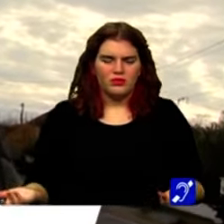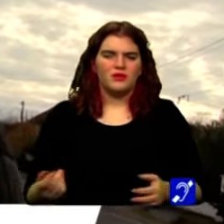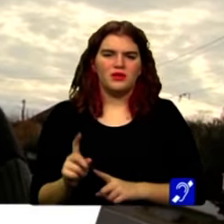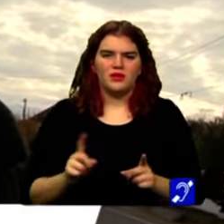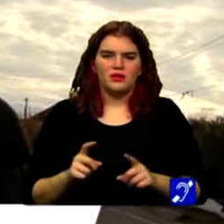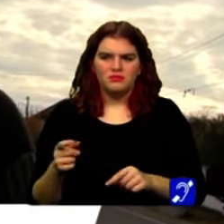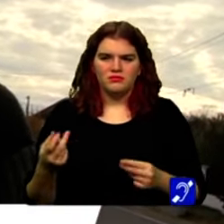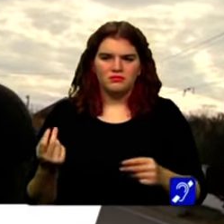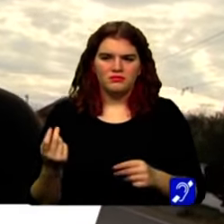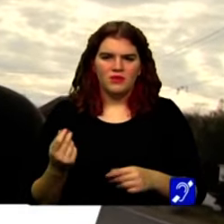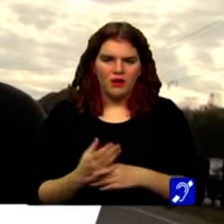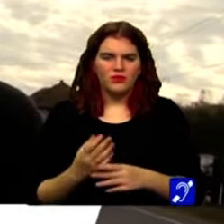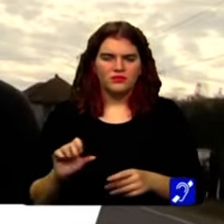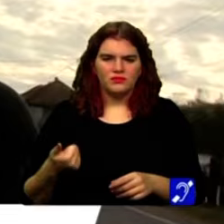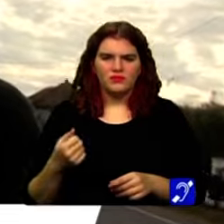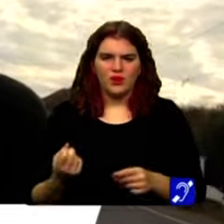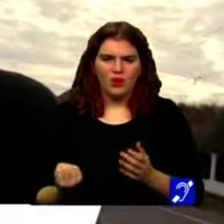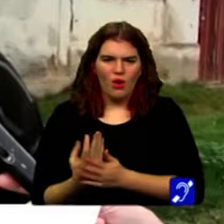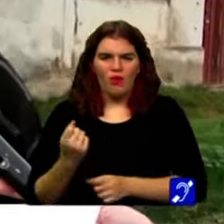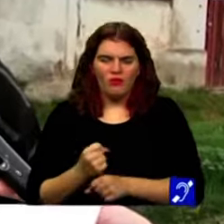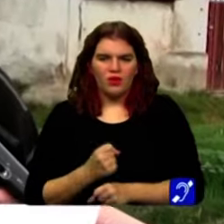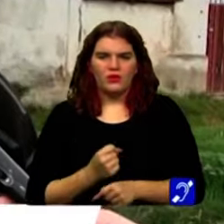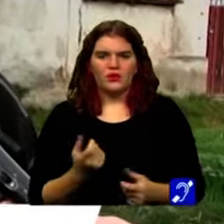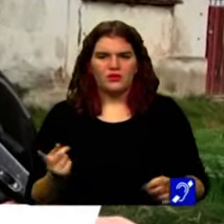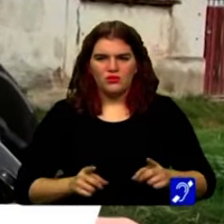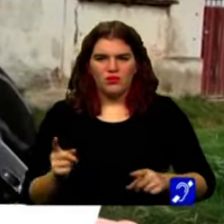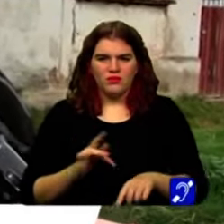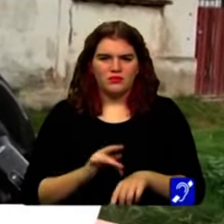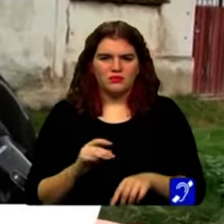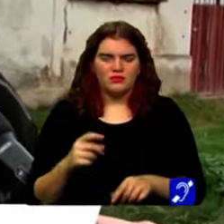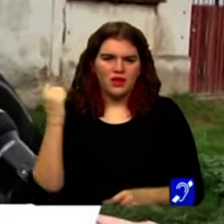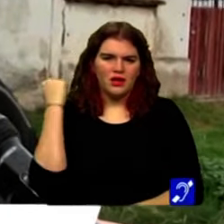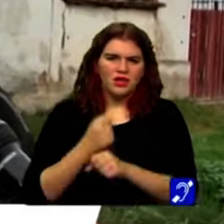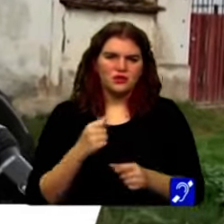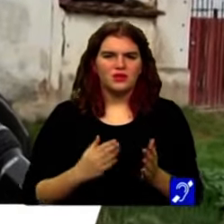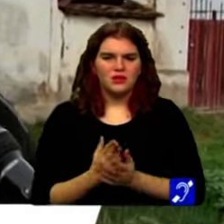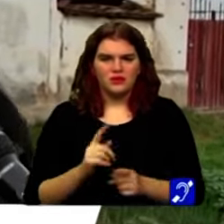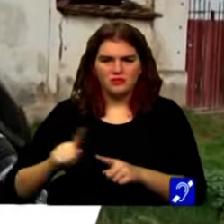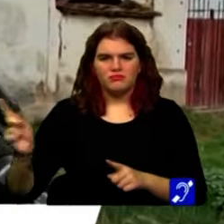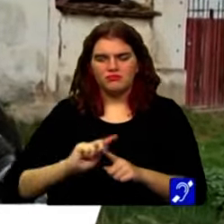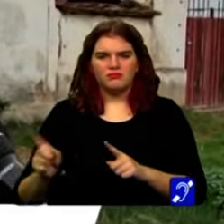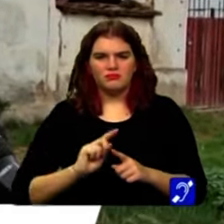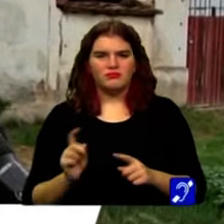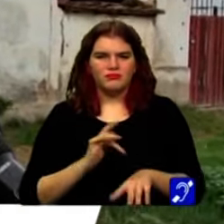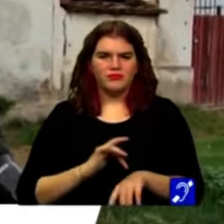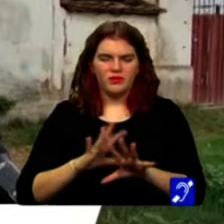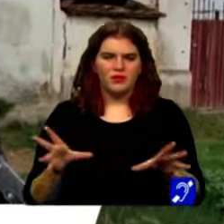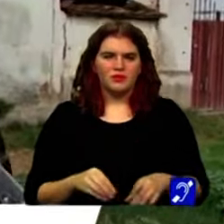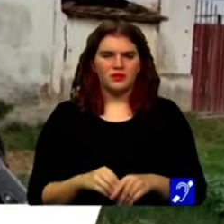e renovat, pentru că nu-i doctor degeaba. Foarte simplu, mă duc la rețetă să am medic de familie și...